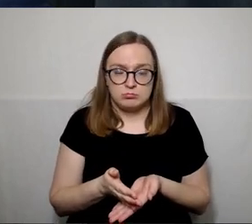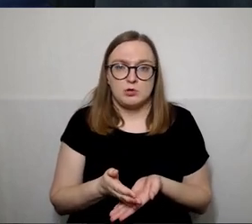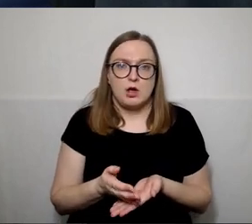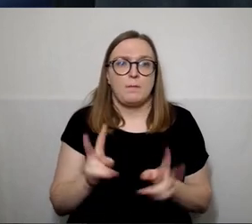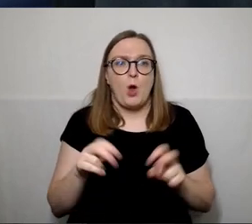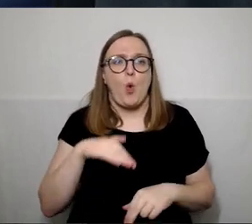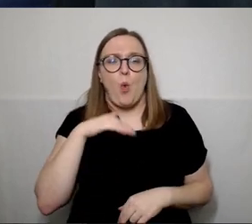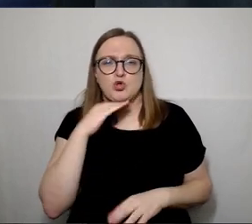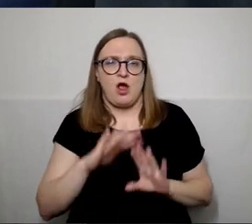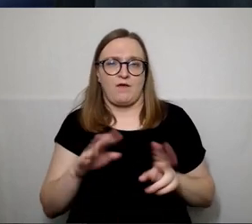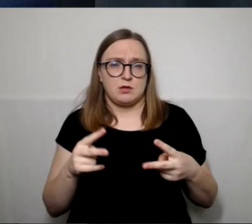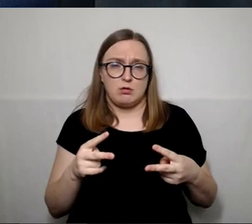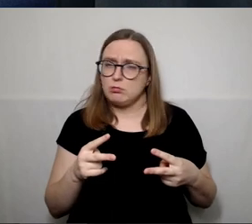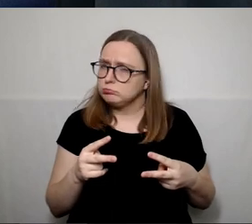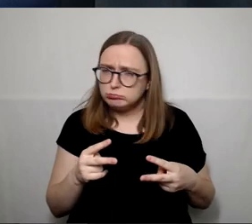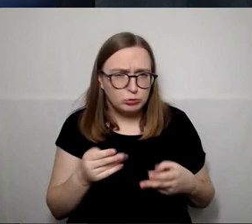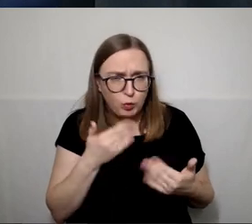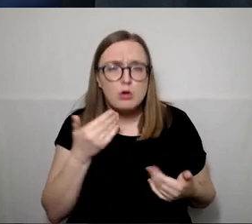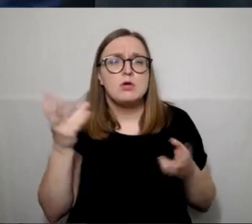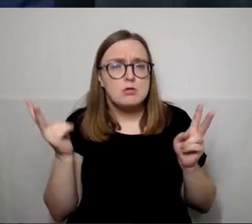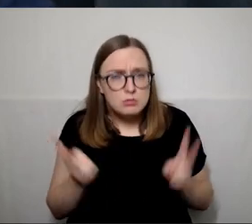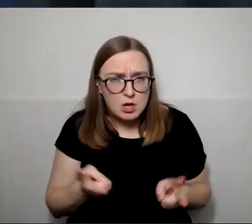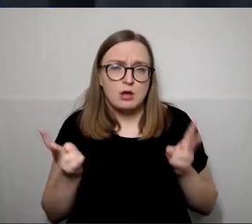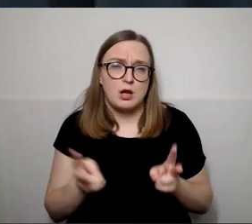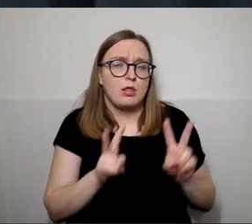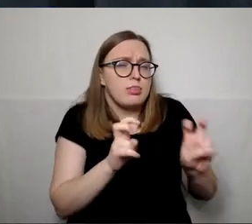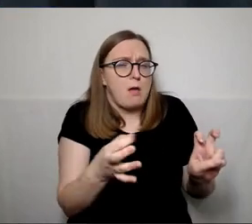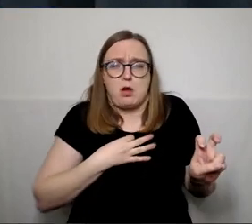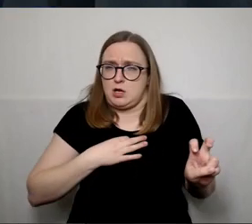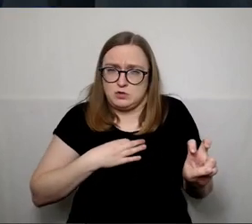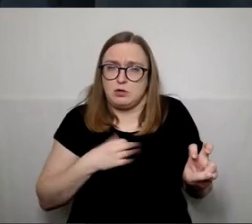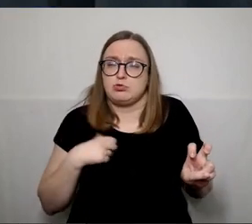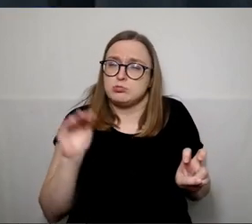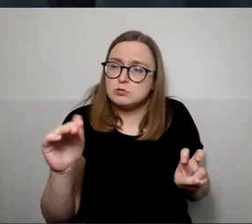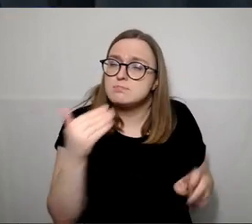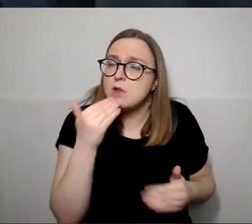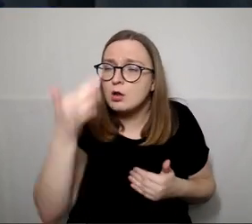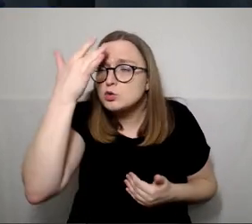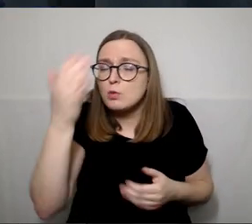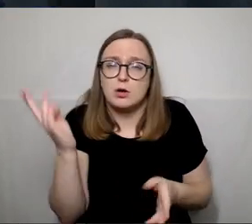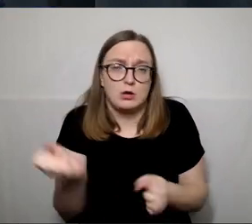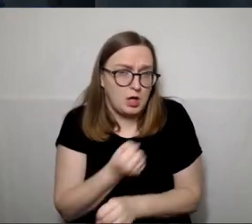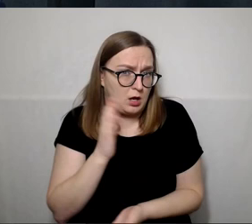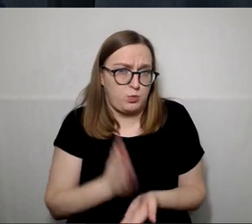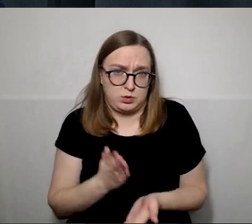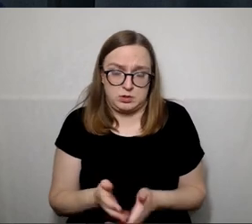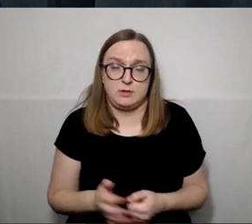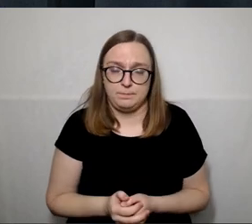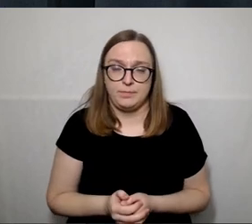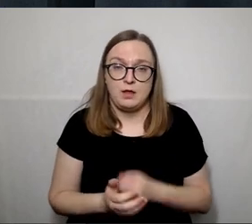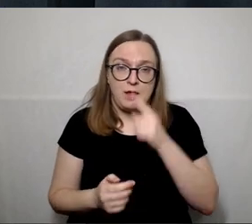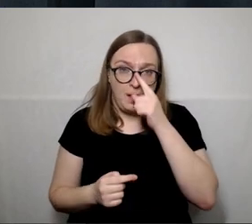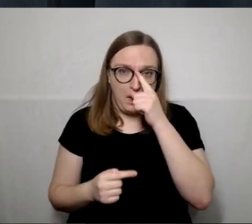Reikia kalbėti praktiškai kiekvieno klausimo. Ir kartais tas, sakysim,